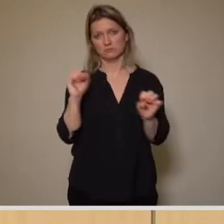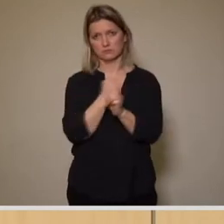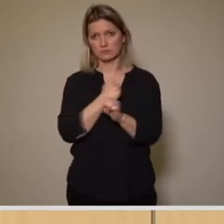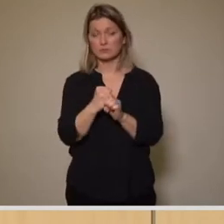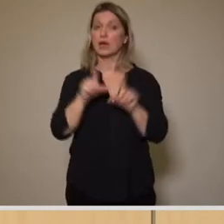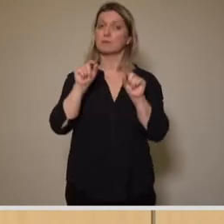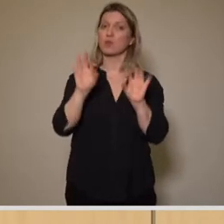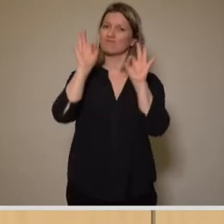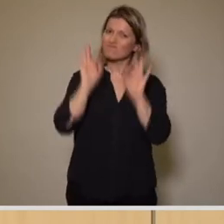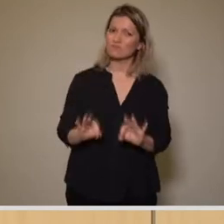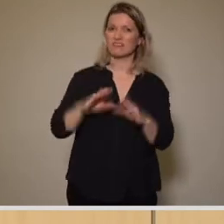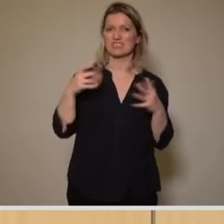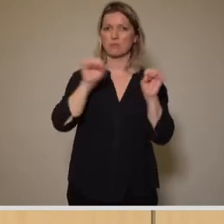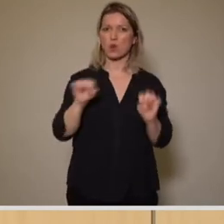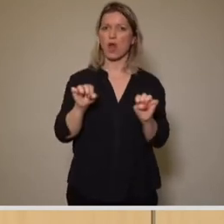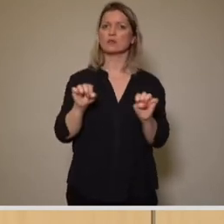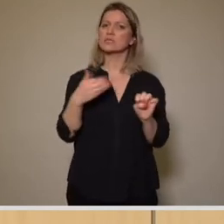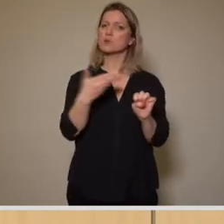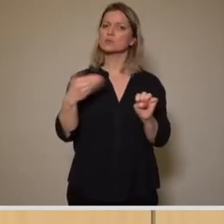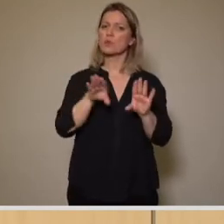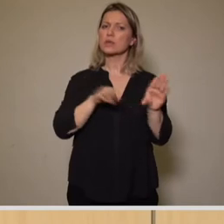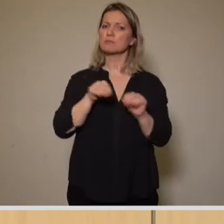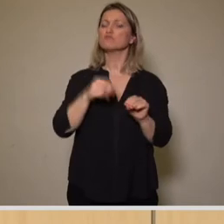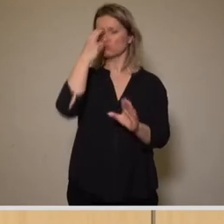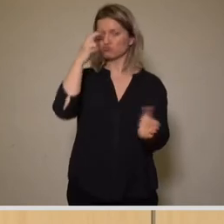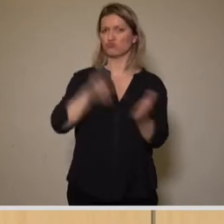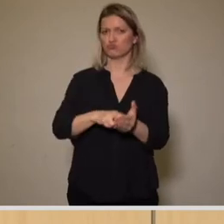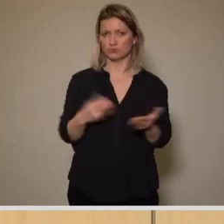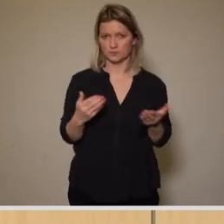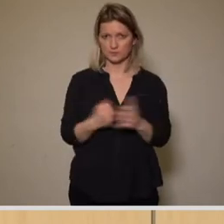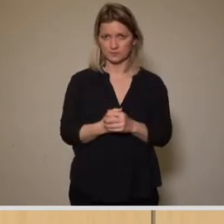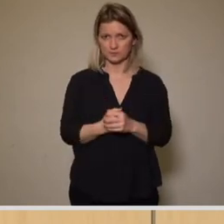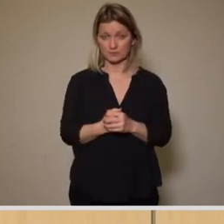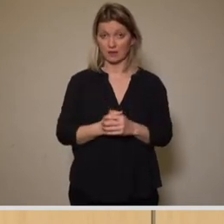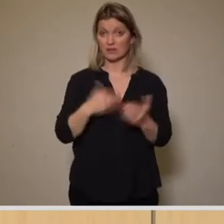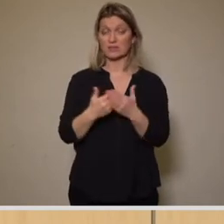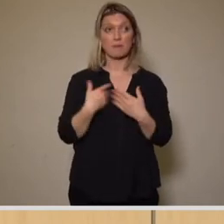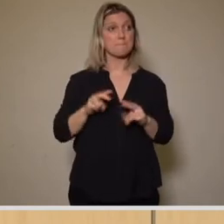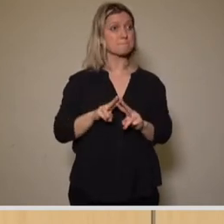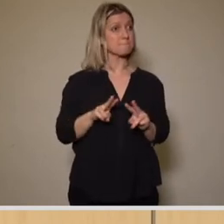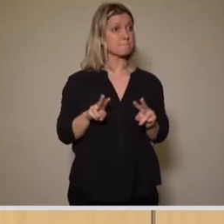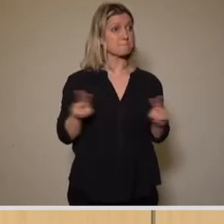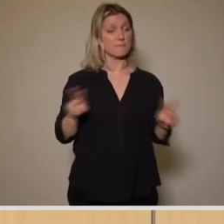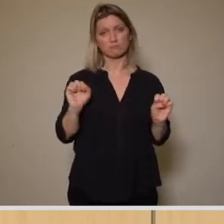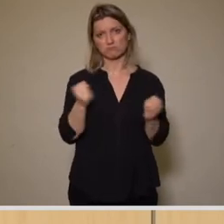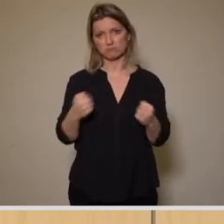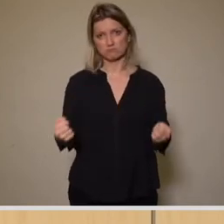die Variante, die wir tatsächlich auch gehen können. Und aus unserer Sicht ist weiterer Stillstand keine Option. Und wir sind da sehr, sehr